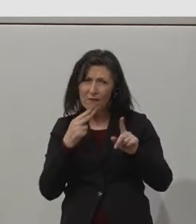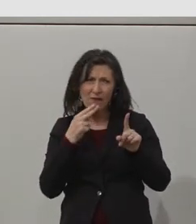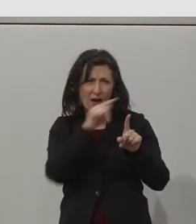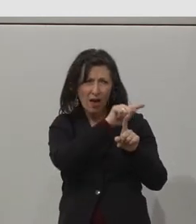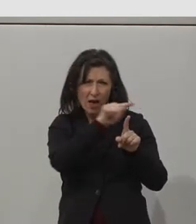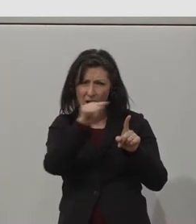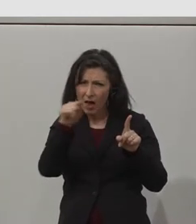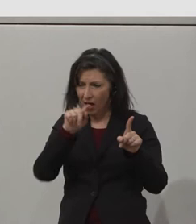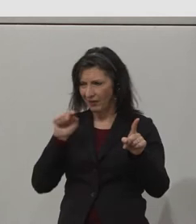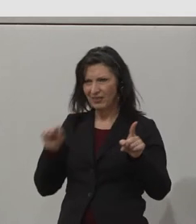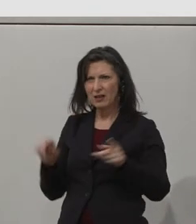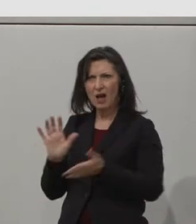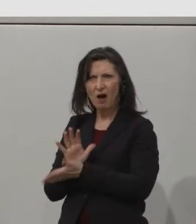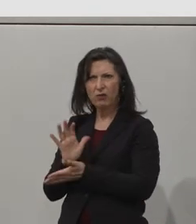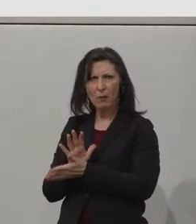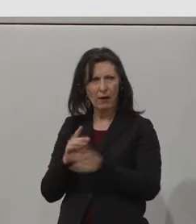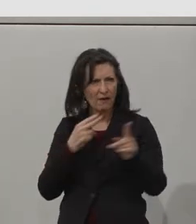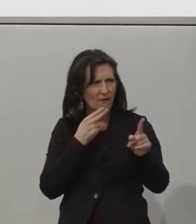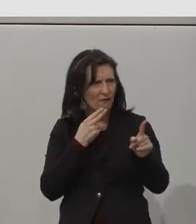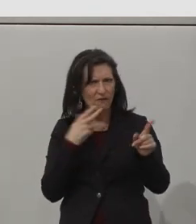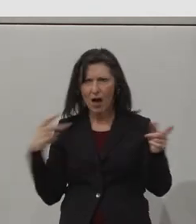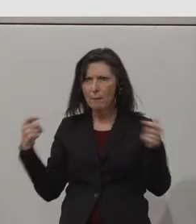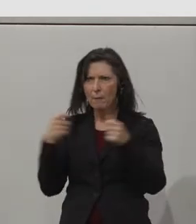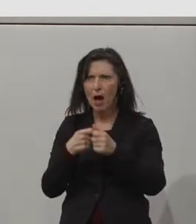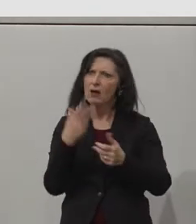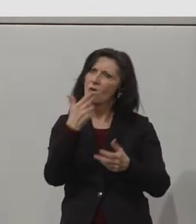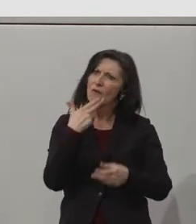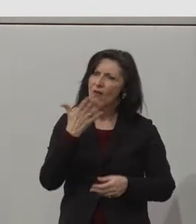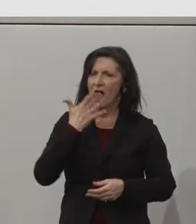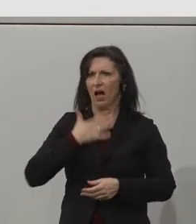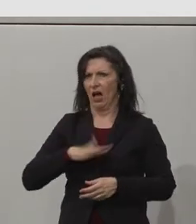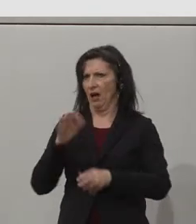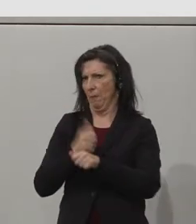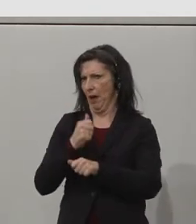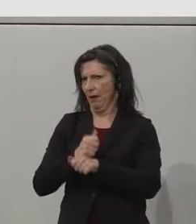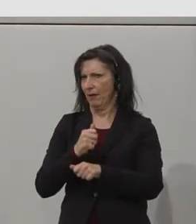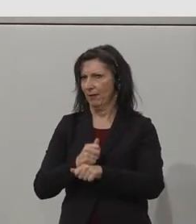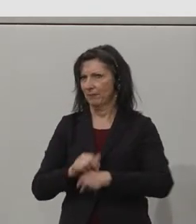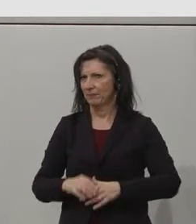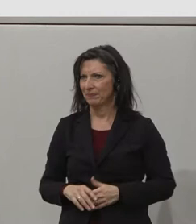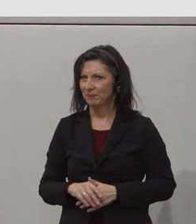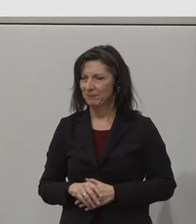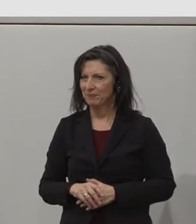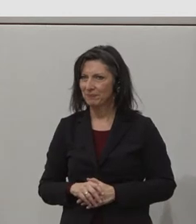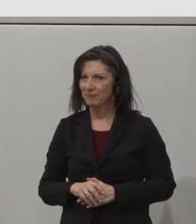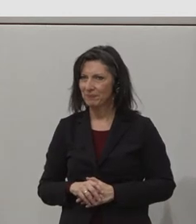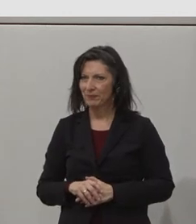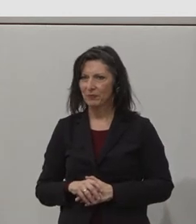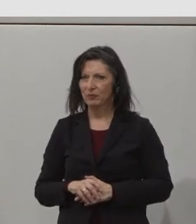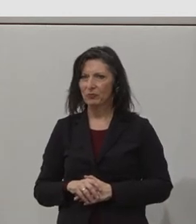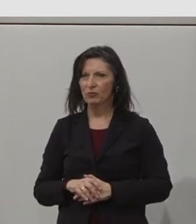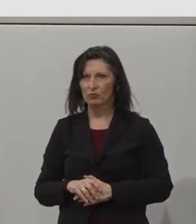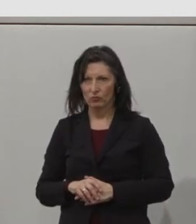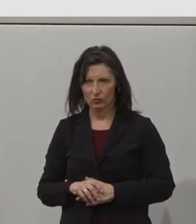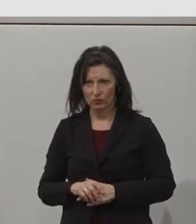you could go to the next slide, please. So we've had multiple graduate internships since we started, which was only back